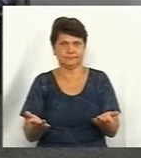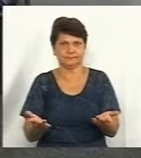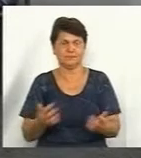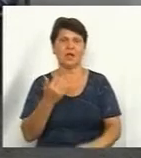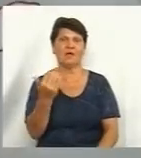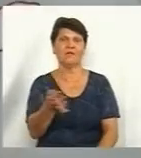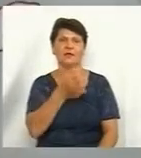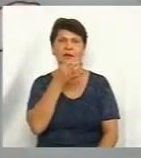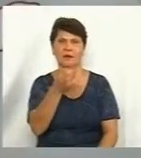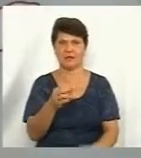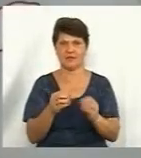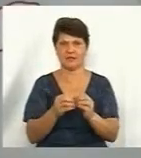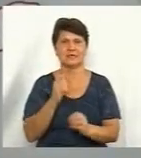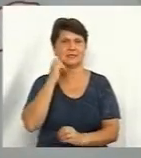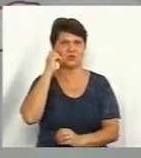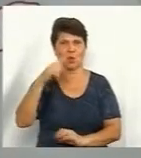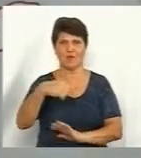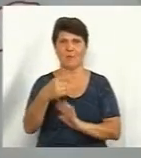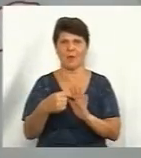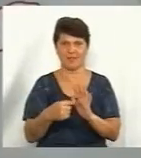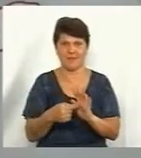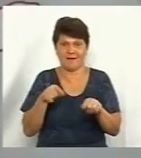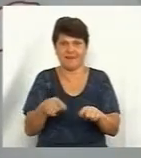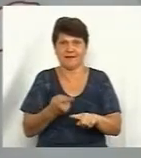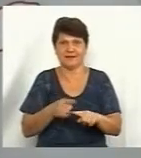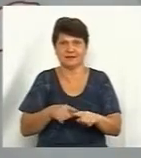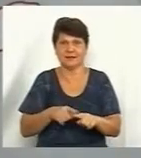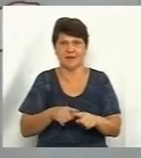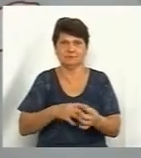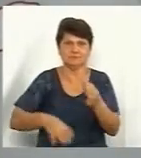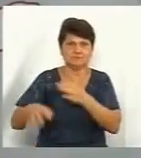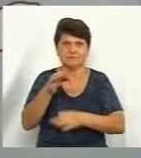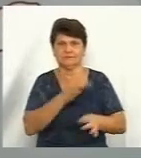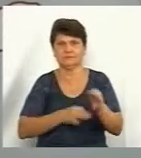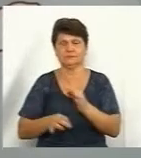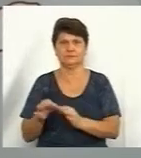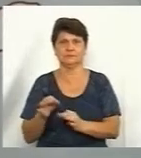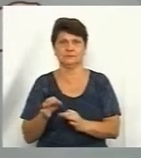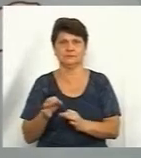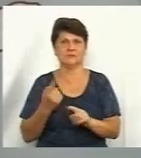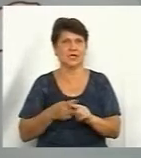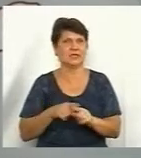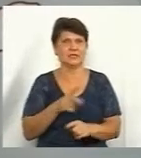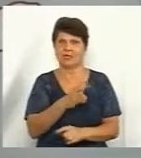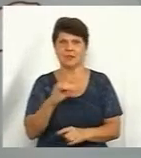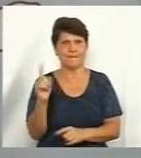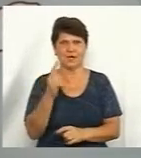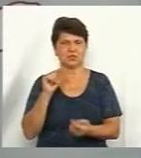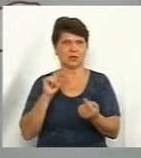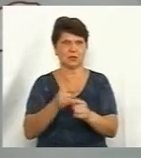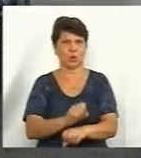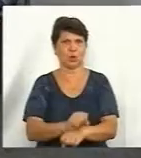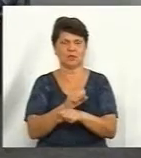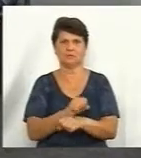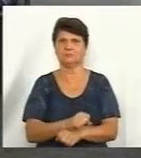Ви кажете, що 10 років це питання вже мусується. Це не перший протест громад? Це не